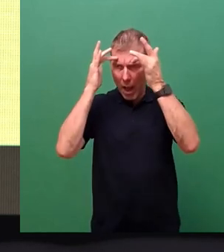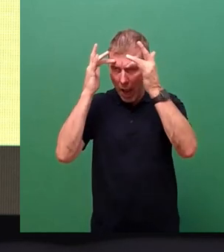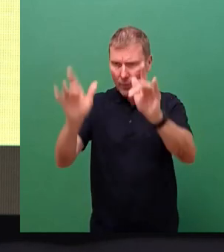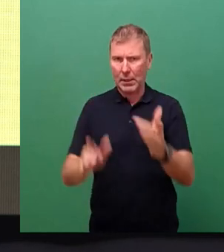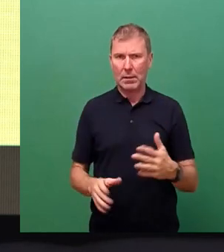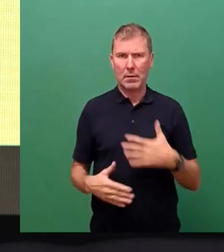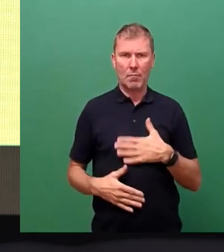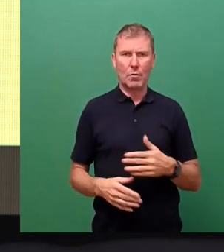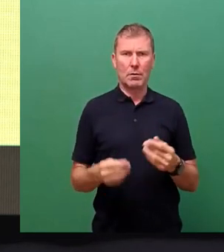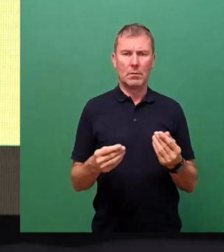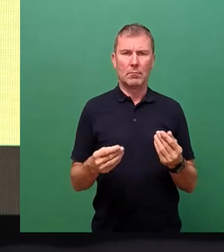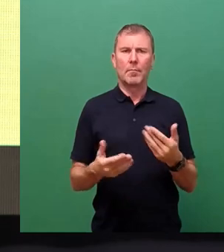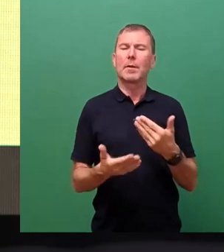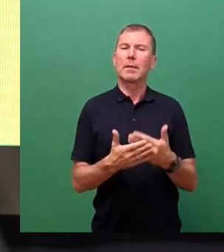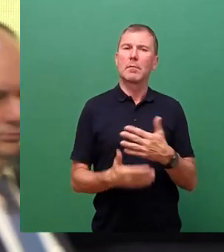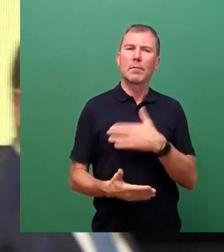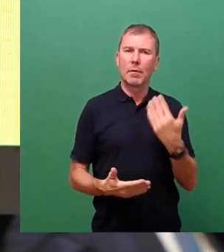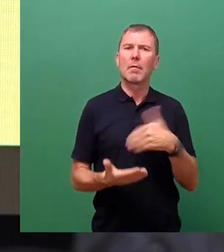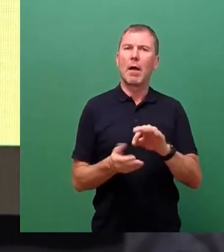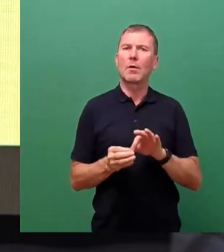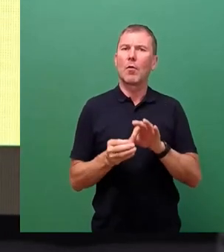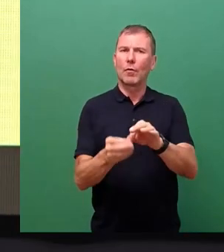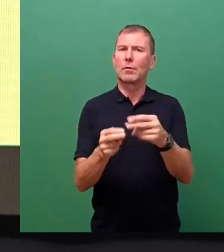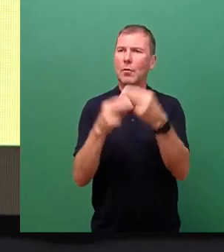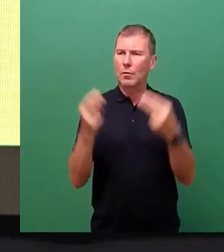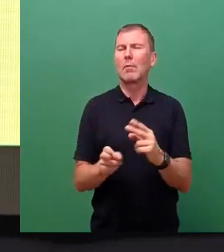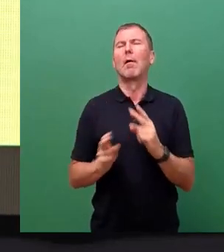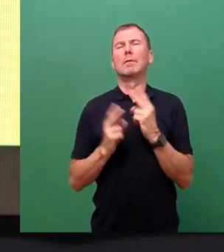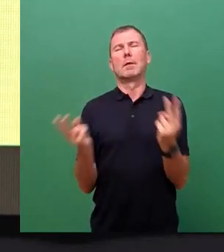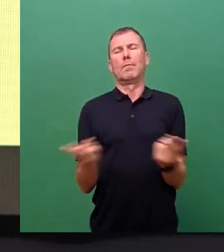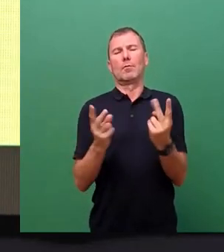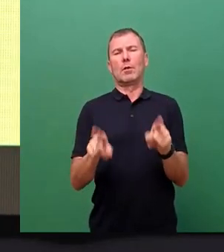Somit werden wir der Fortschreibung des Konzeptes natürlich zustimmen. Vielen Dank.